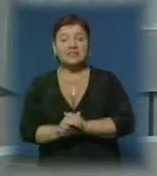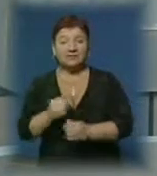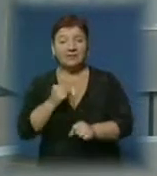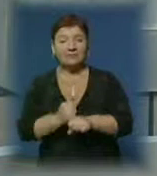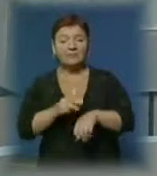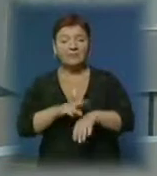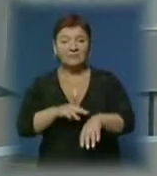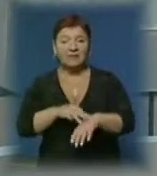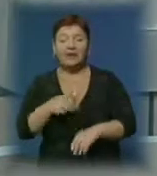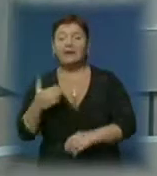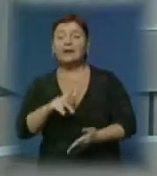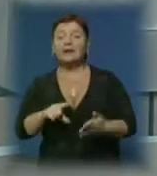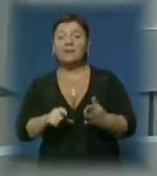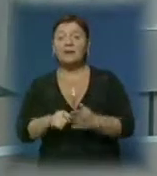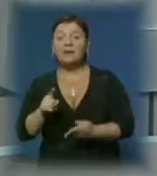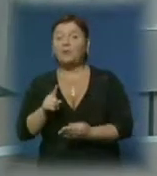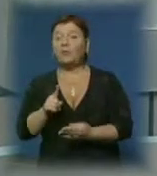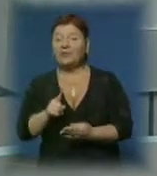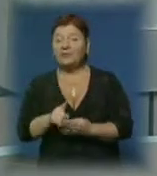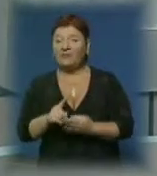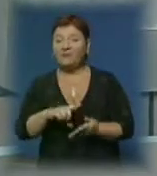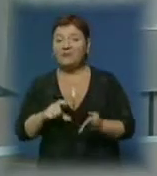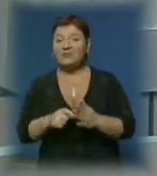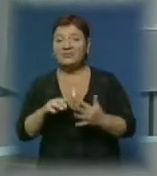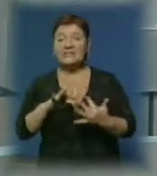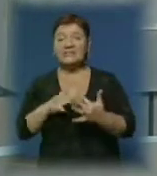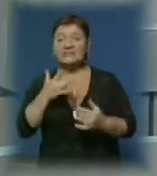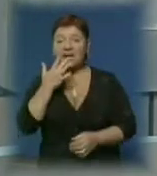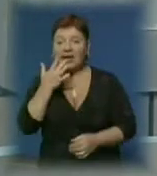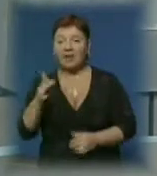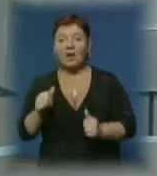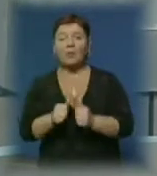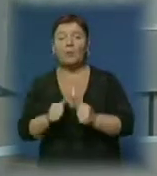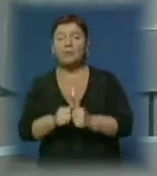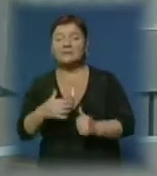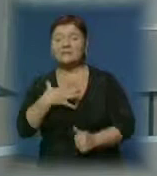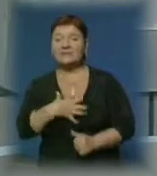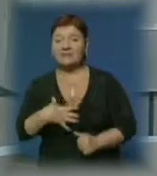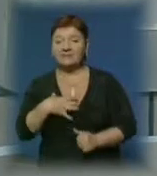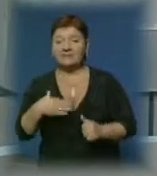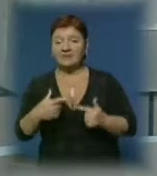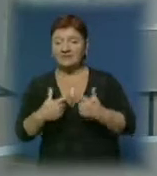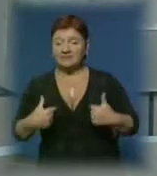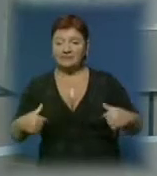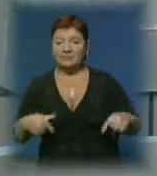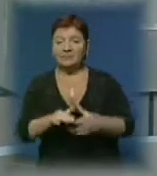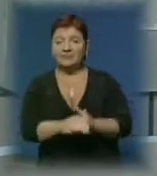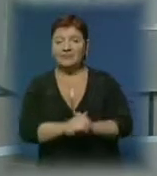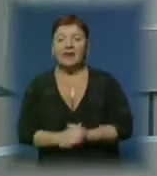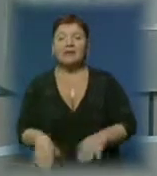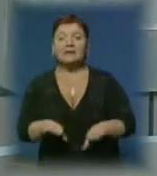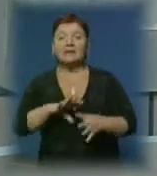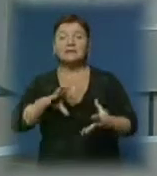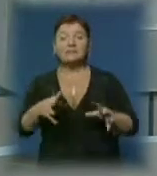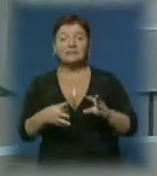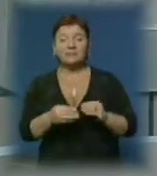інспекторів. Їх кабінети повинні знаходитися в приміщеннях сільських рад, поруч з усіма важливими структурами. Відтак, за підсумками